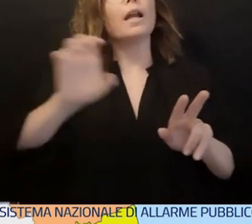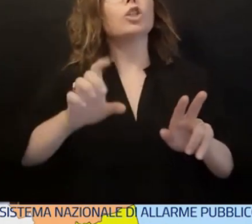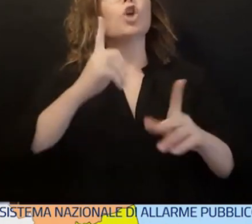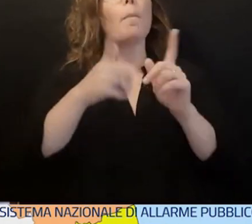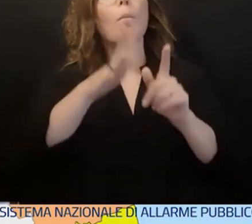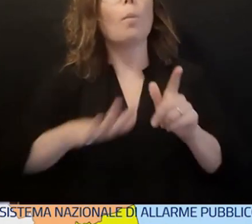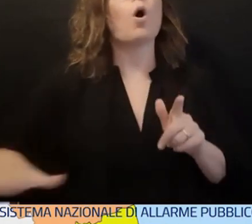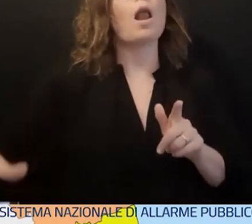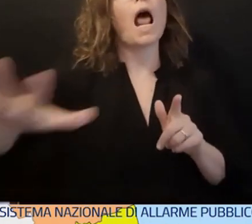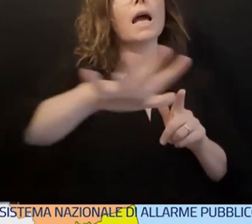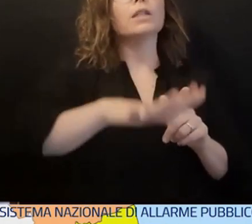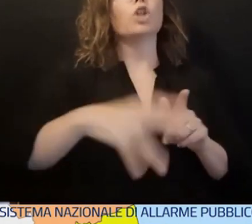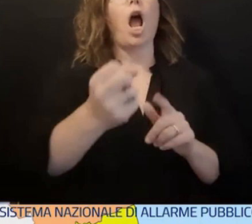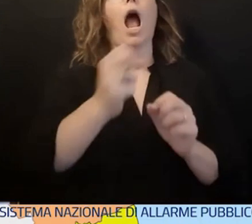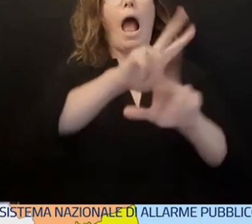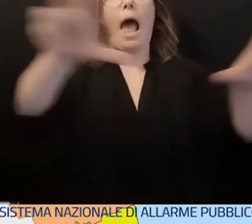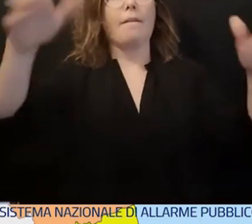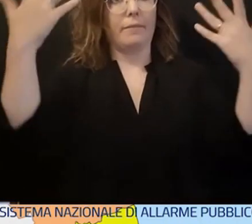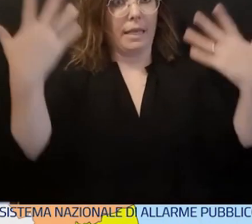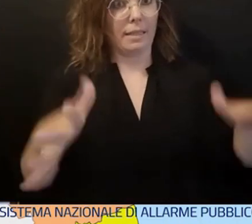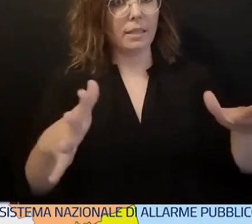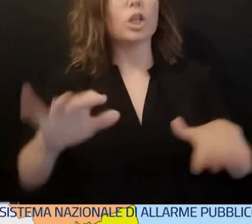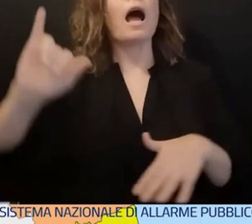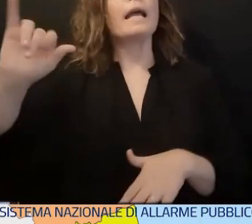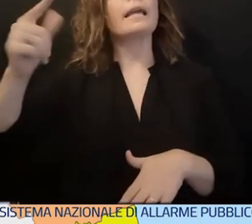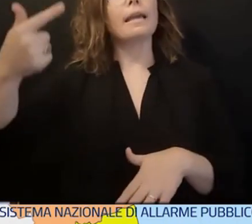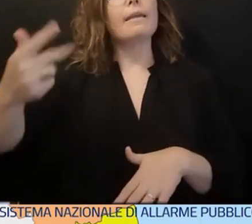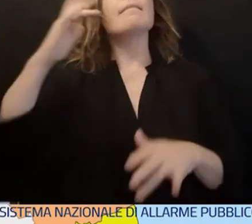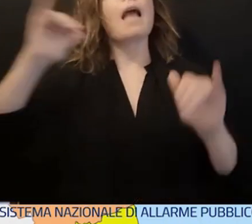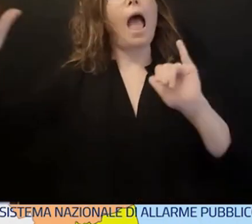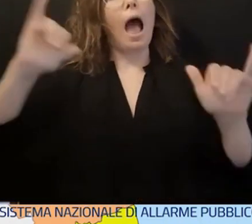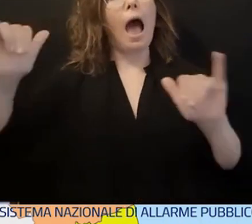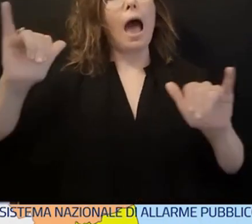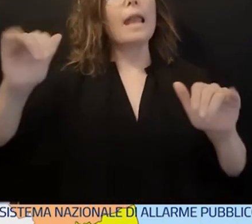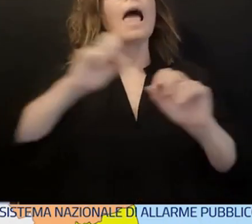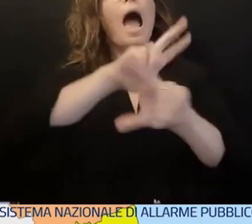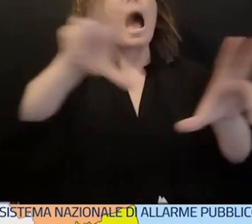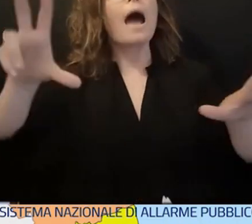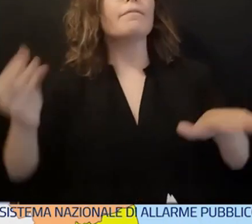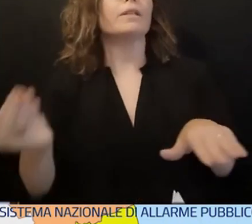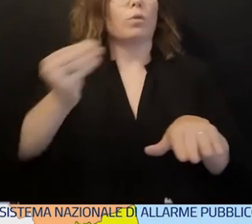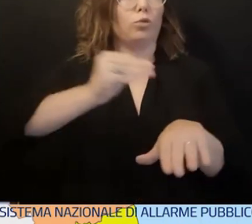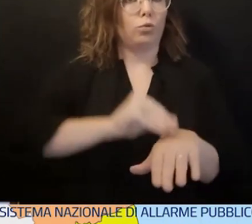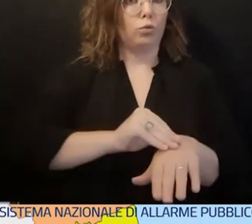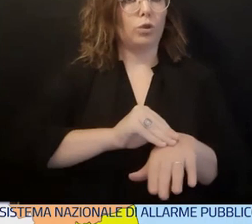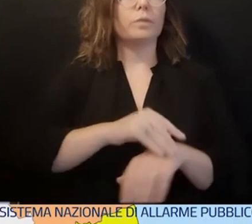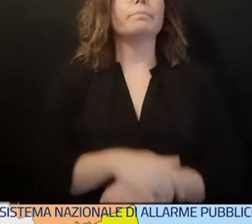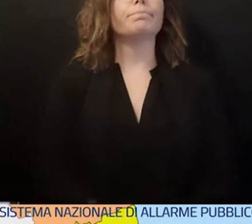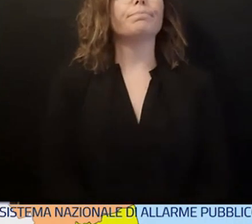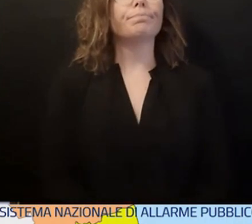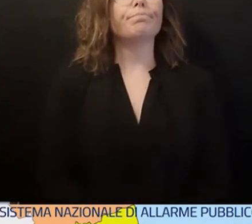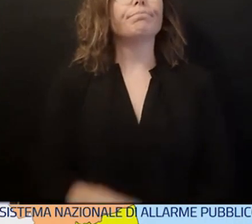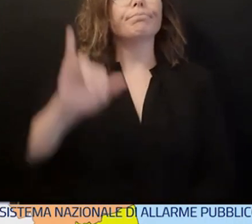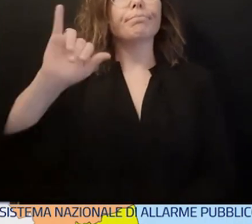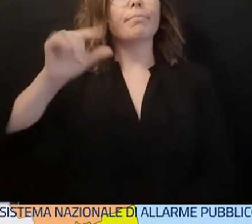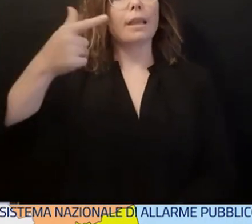queste. IT Alert contribuirà ad ampliare le modalità di informazione e di comunicazione già previste e utilizzate